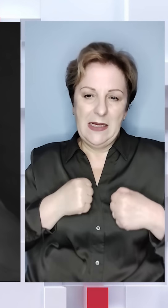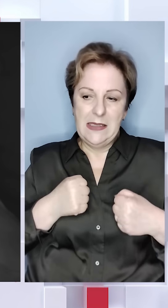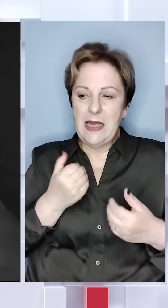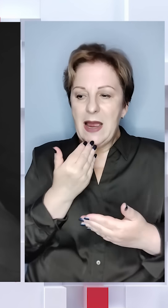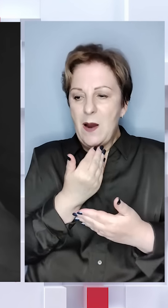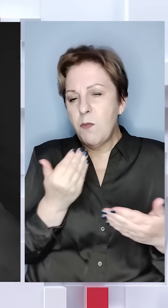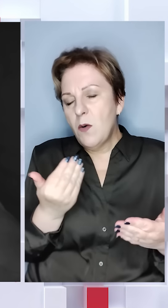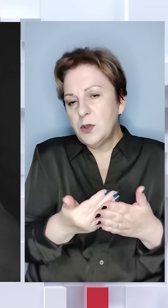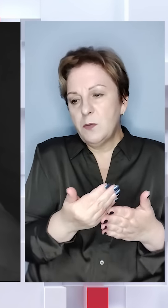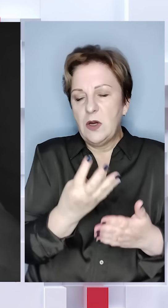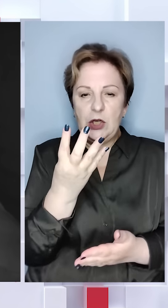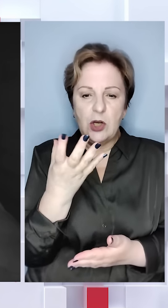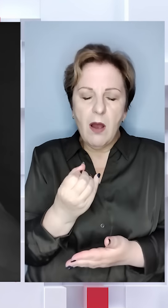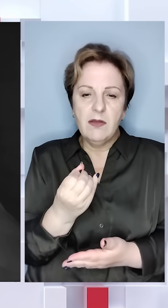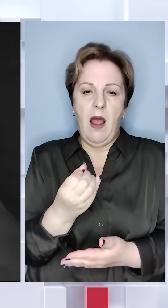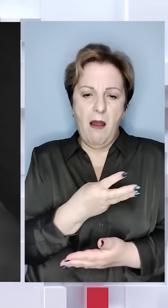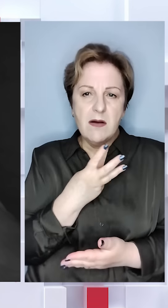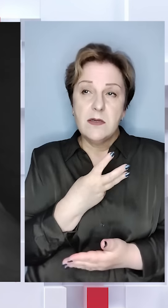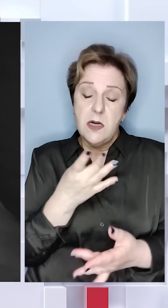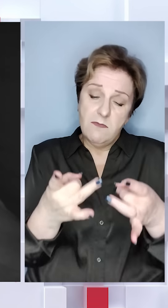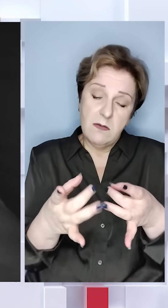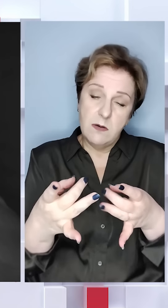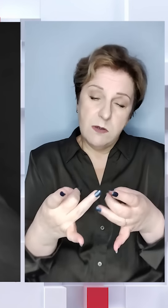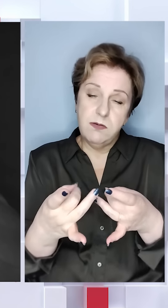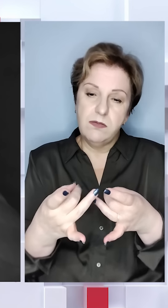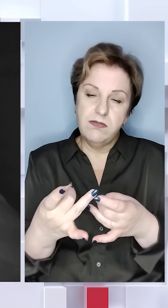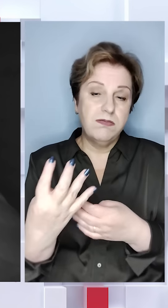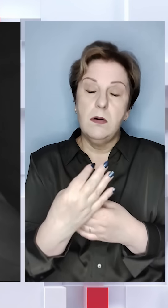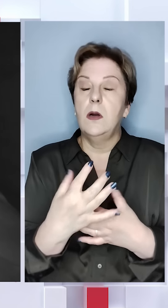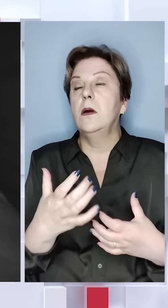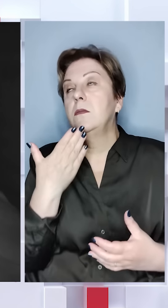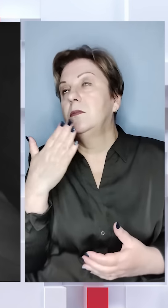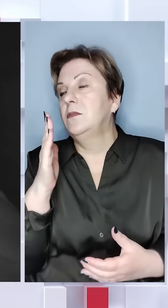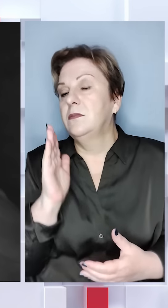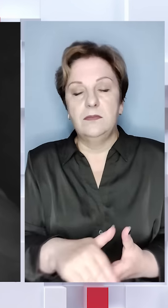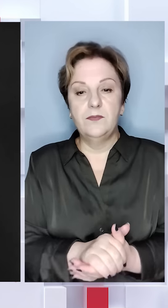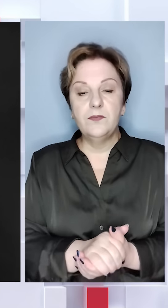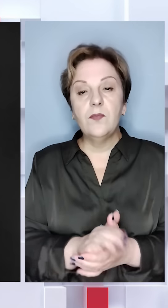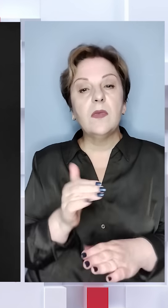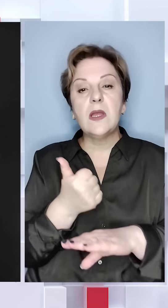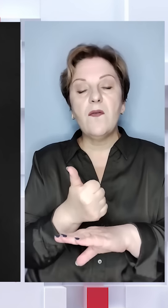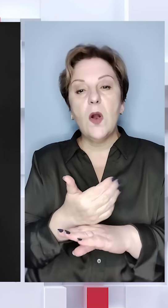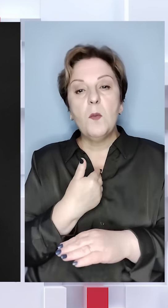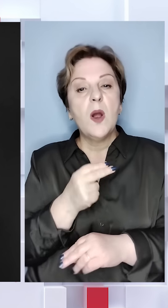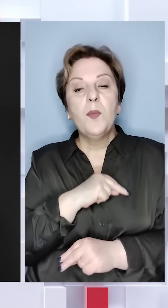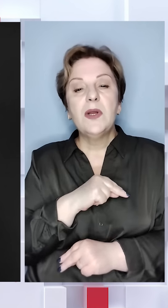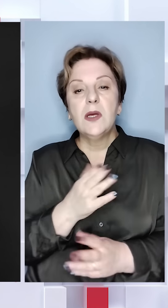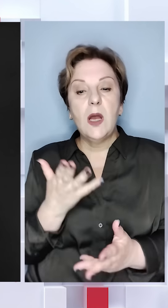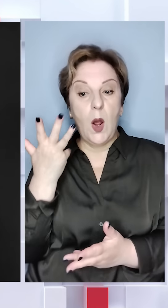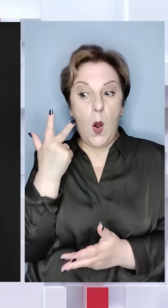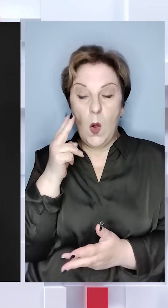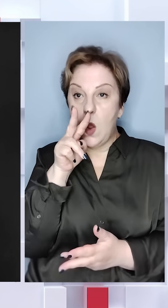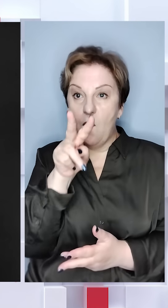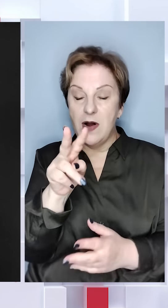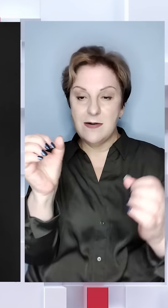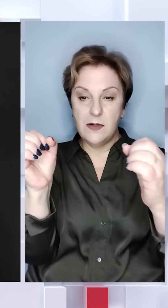це в останній чотири дні інтенсивно нас тут крили. Капець-капець їх. В основному ми працюємо, коли